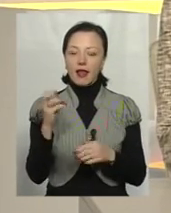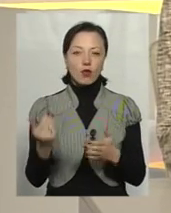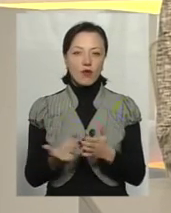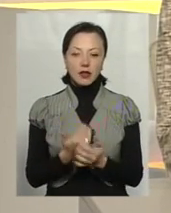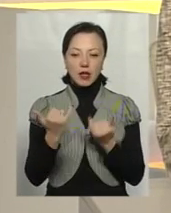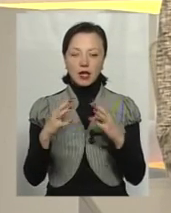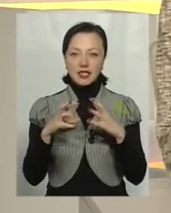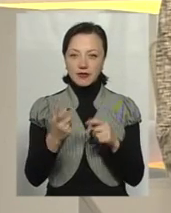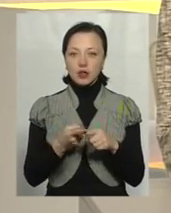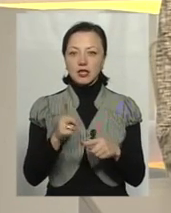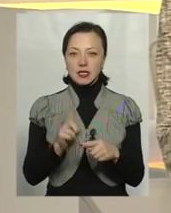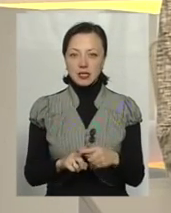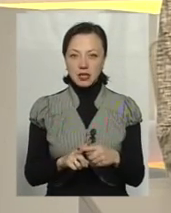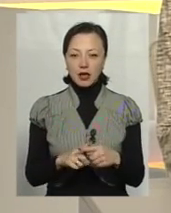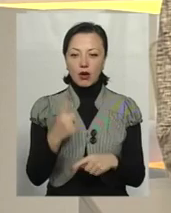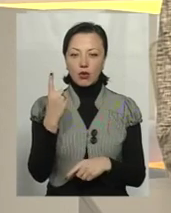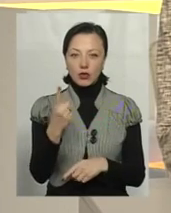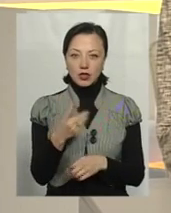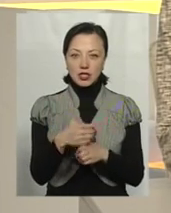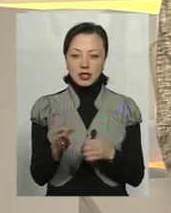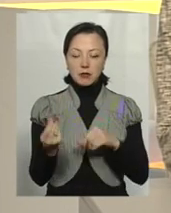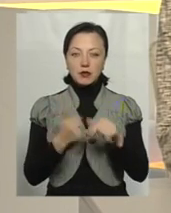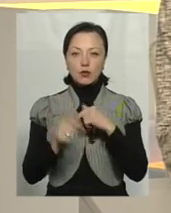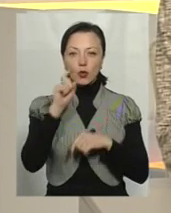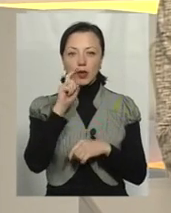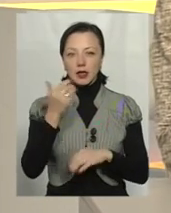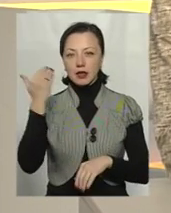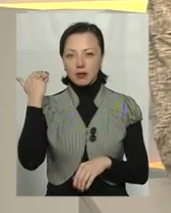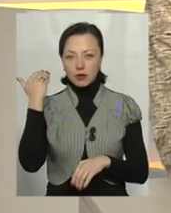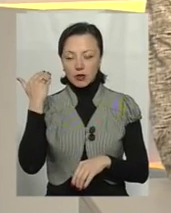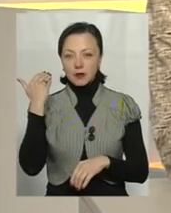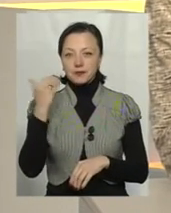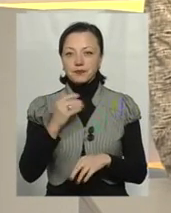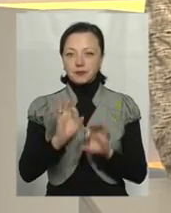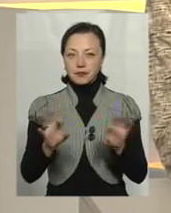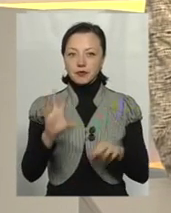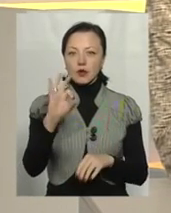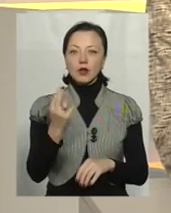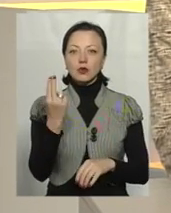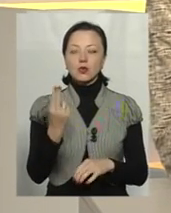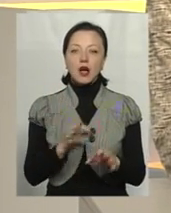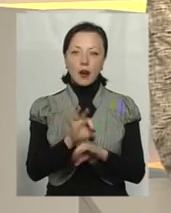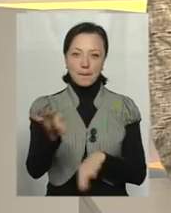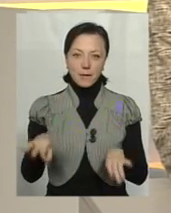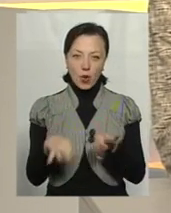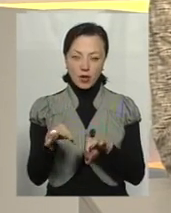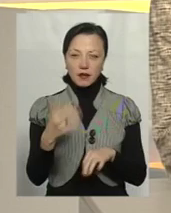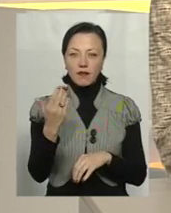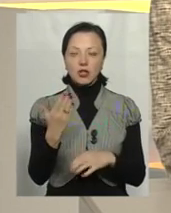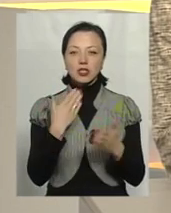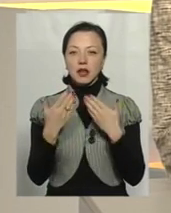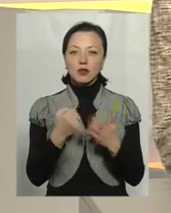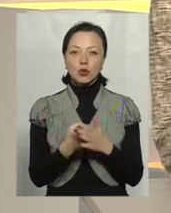для світу, і це, радше, один з сегментів бізнесу, який в Україні віднедавна позиціонують як соціальний проєкт. Ваше